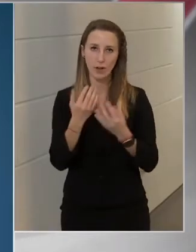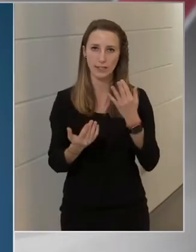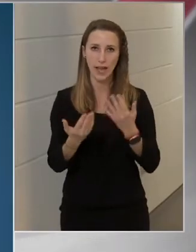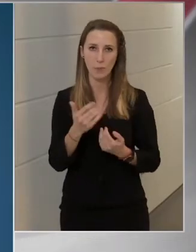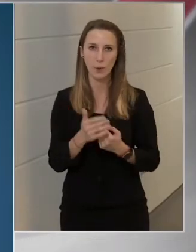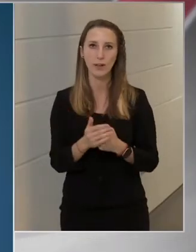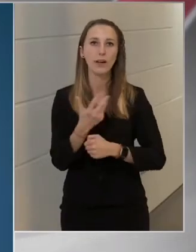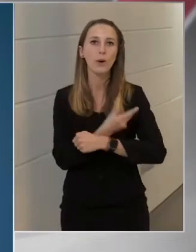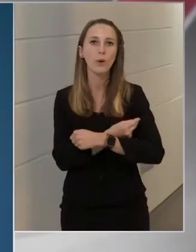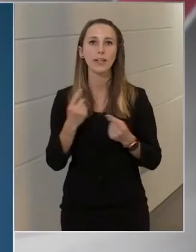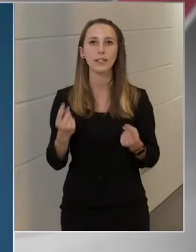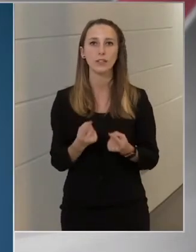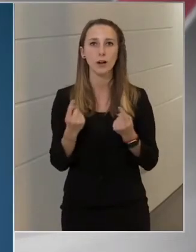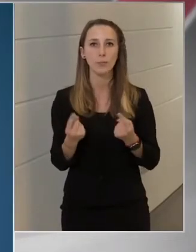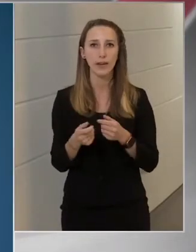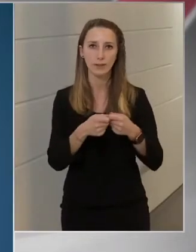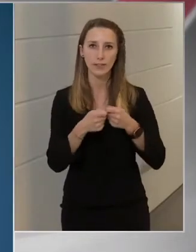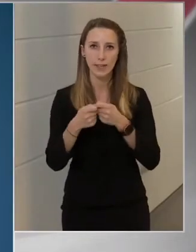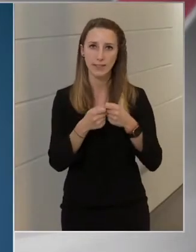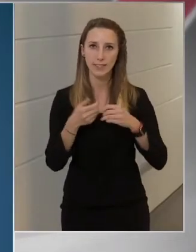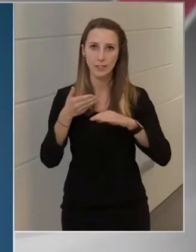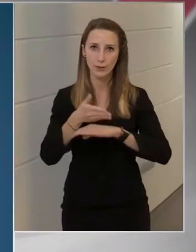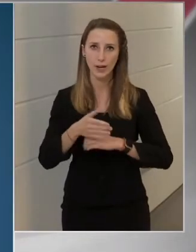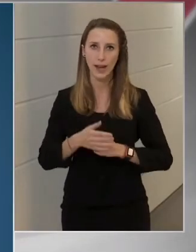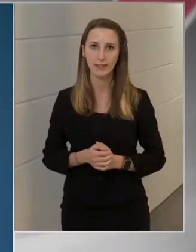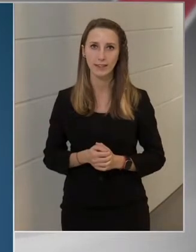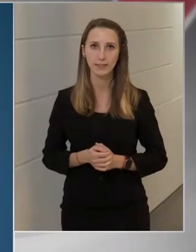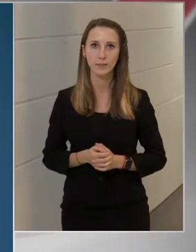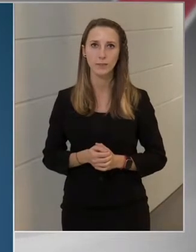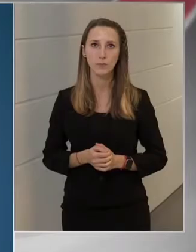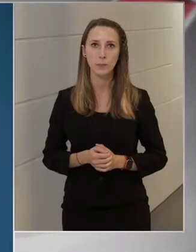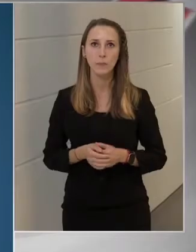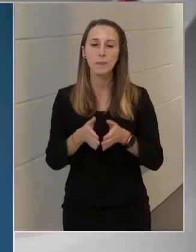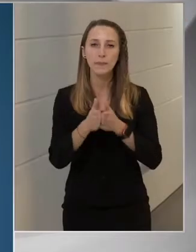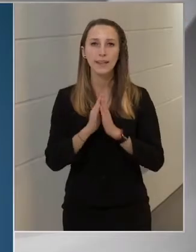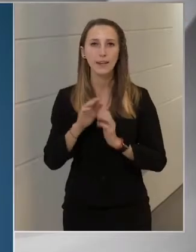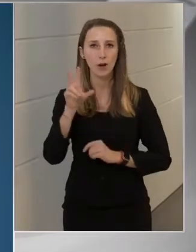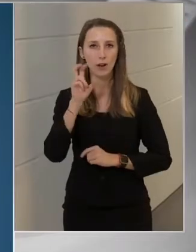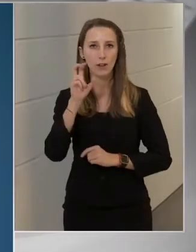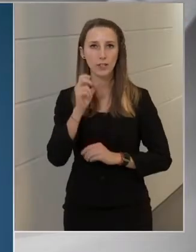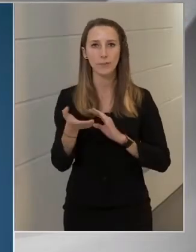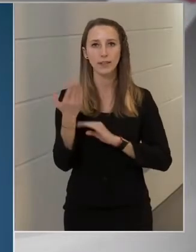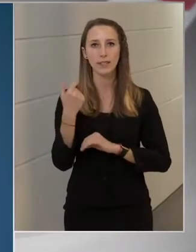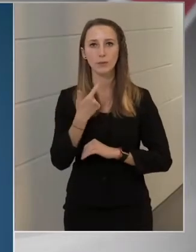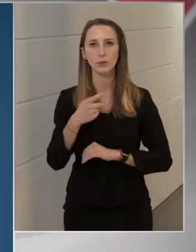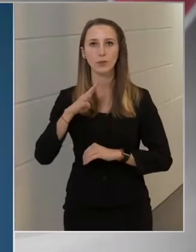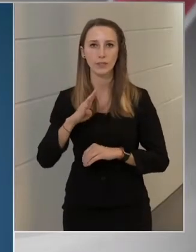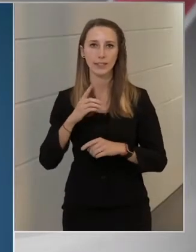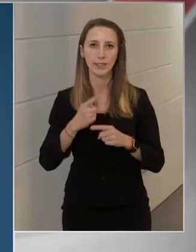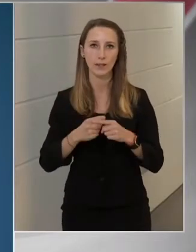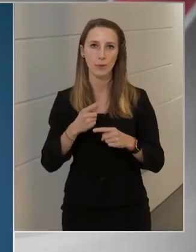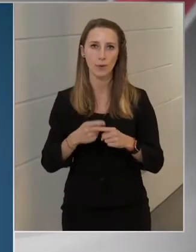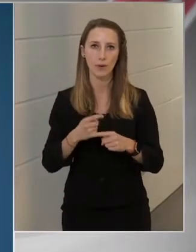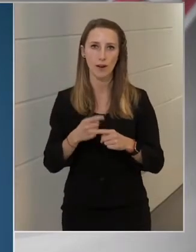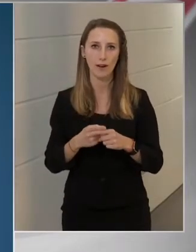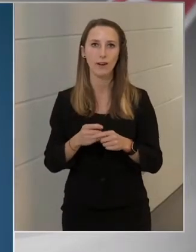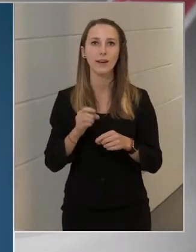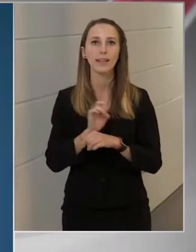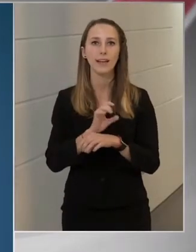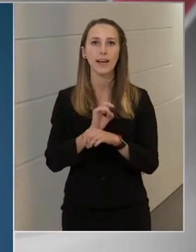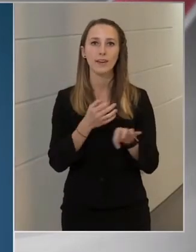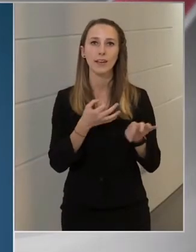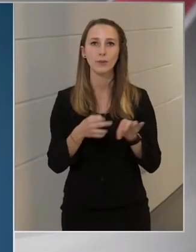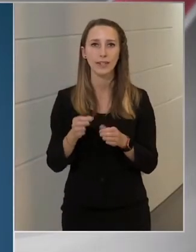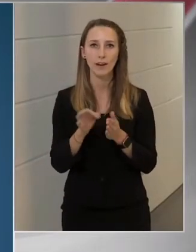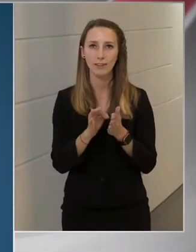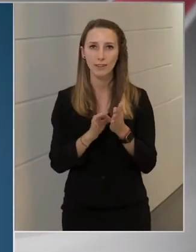az oltási kampányoknak a szervezése során. Kérem hallgassák meg az elmúlt 24 óra járványügyi